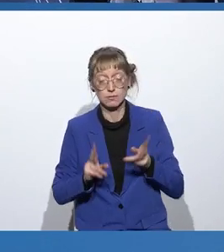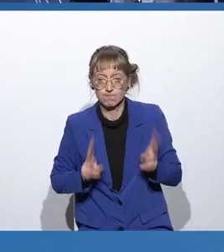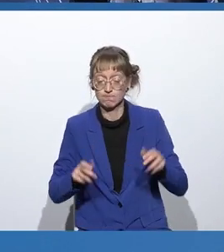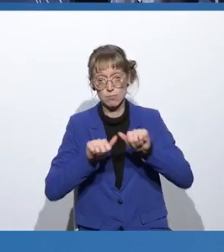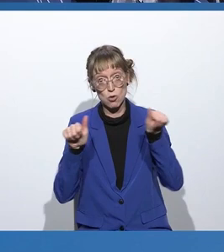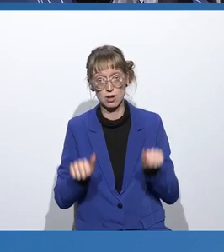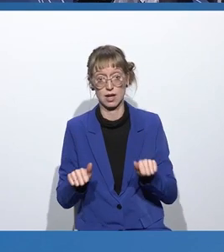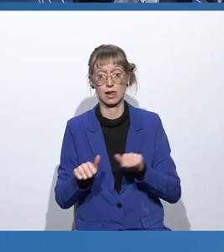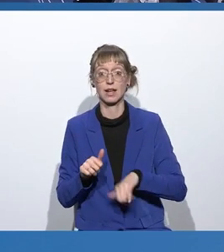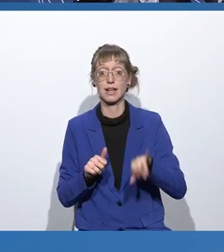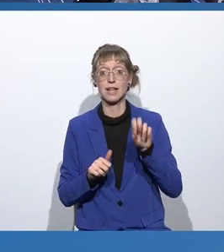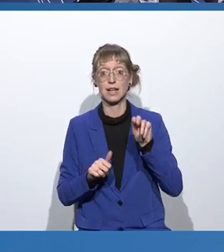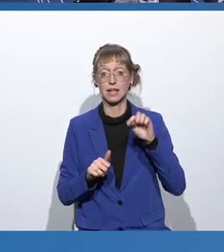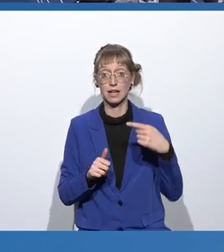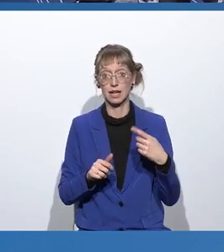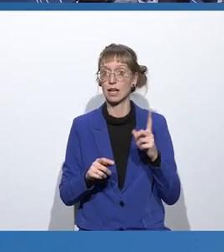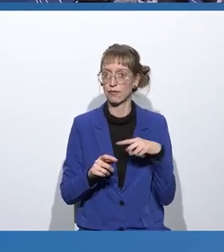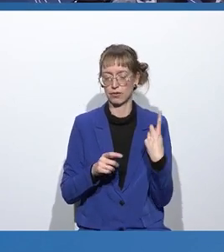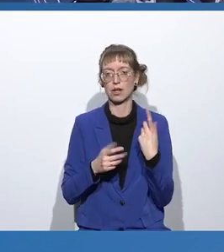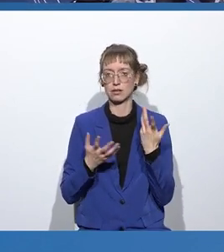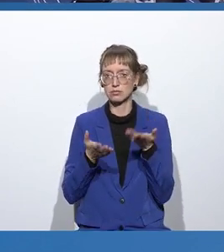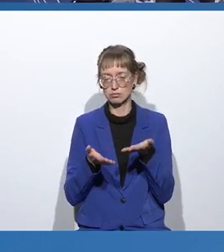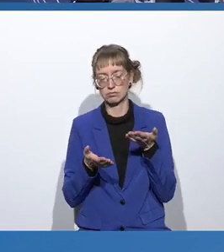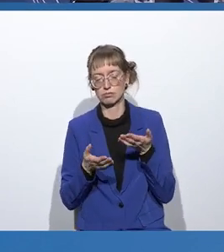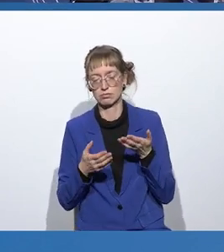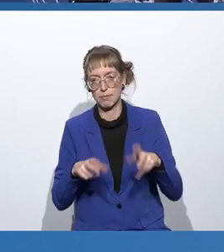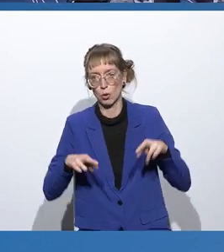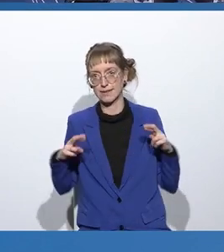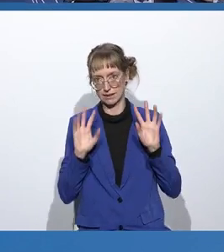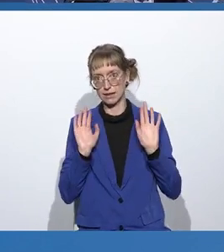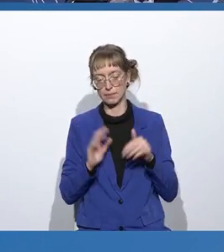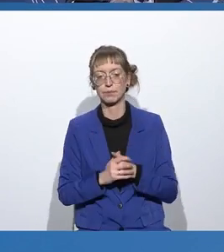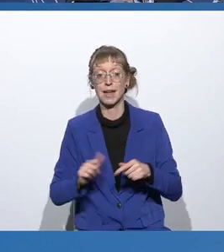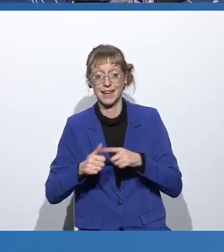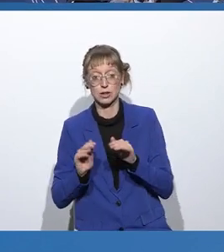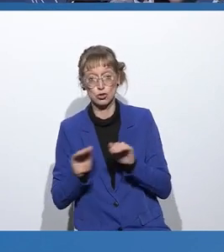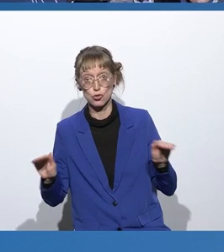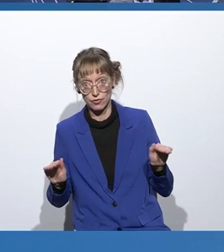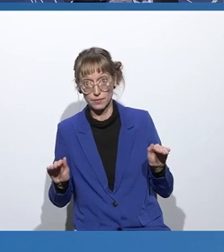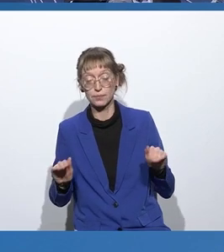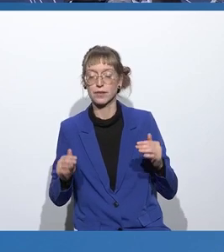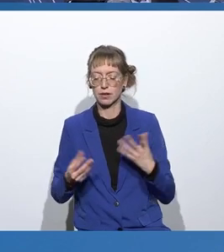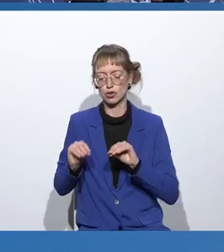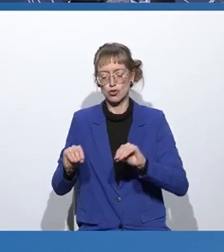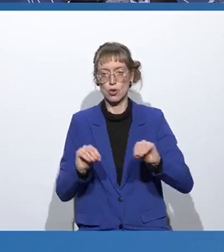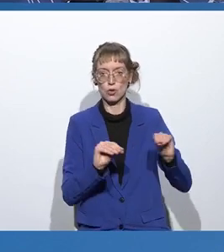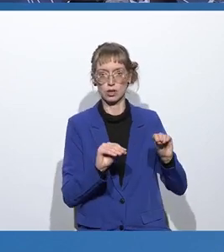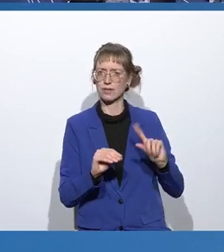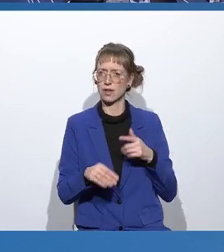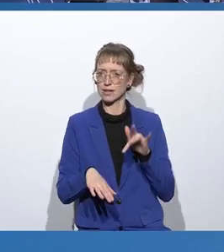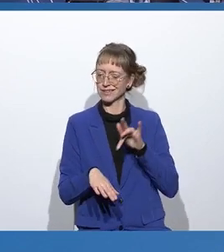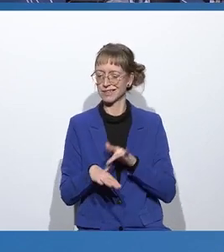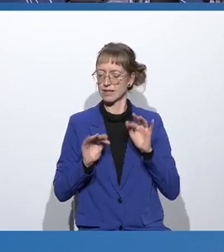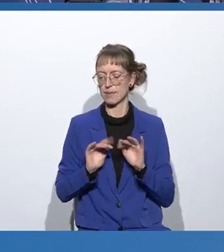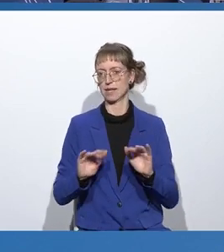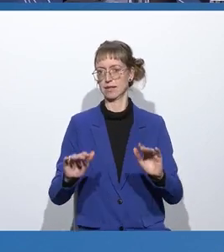in der ING, in der Bank halt berücksichtigen. Die erste Maßnahmenstufe sind Schulungen. Wir sensibilisieren, so möchte ich